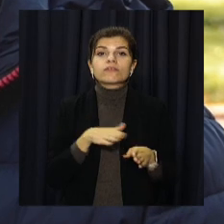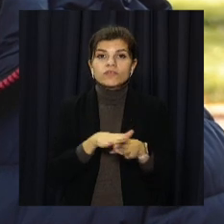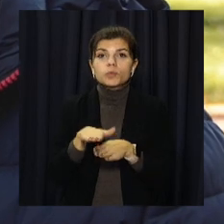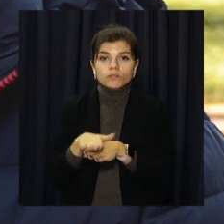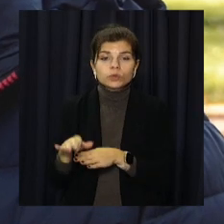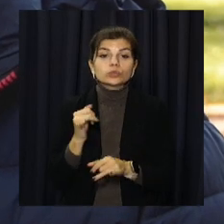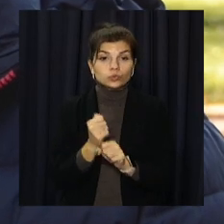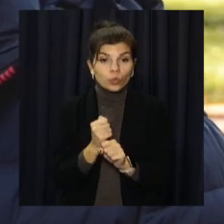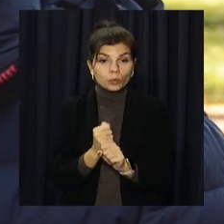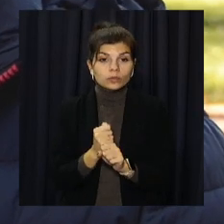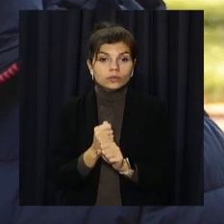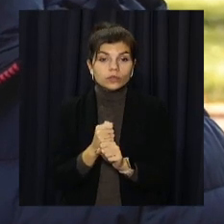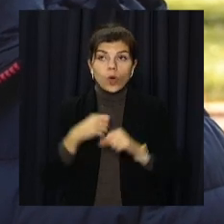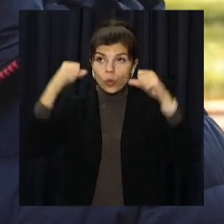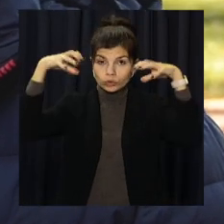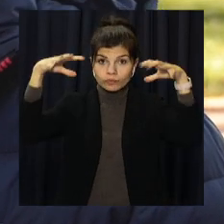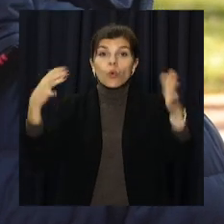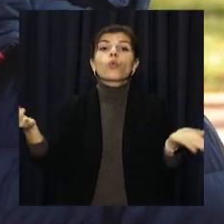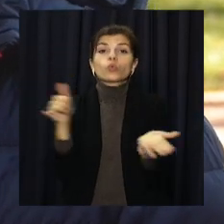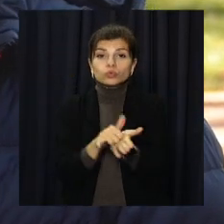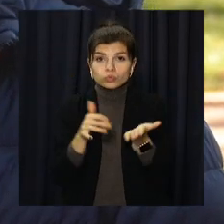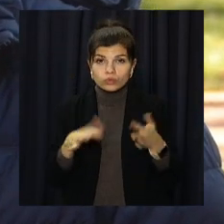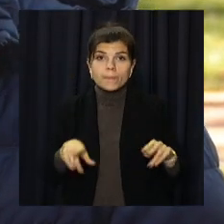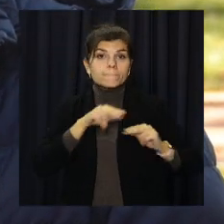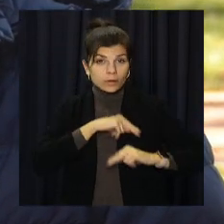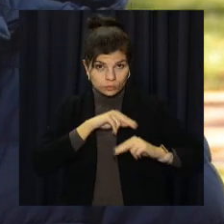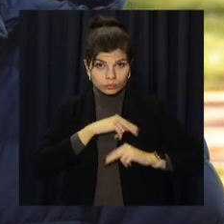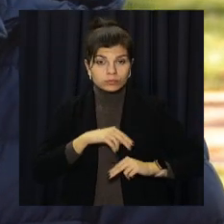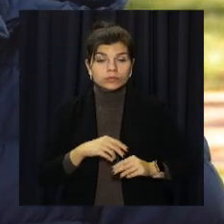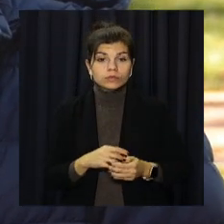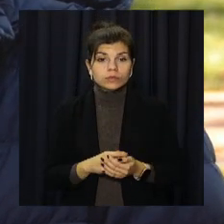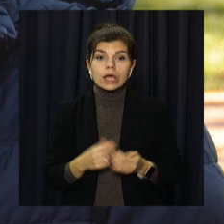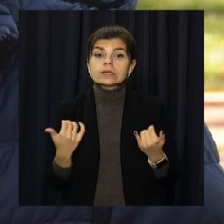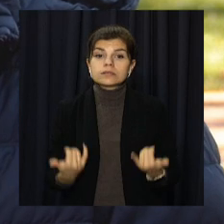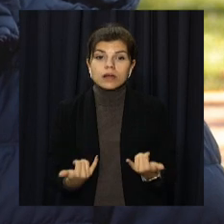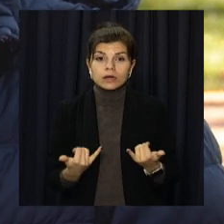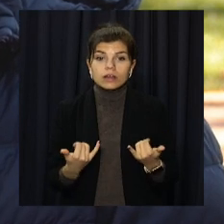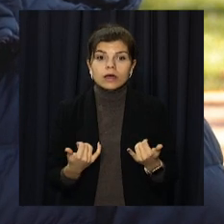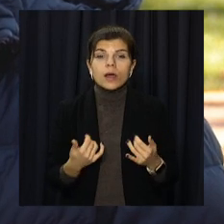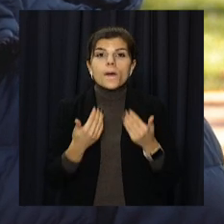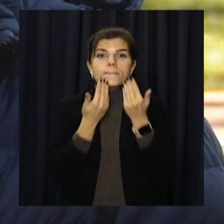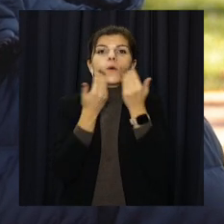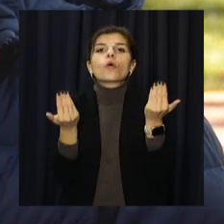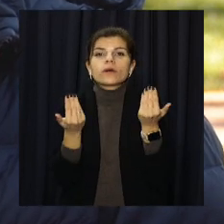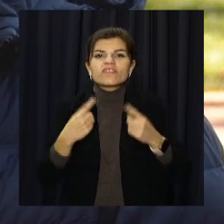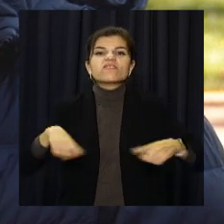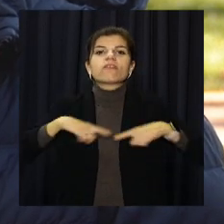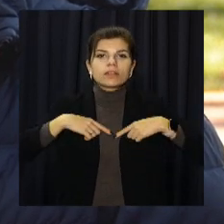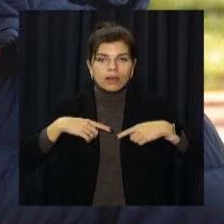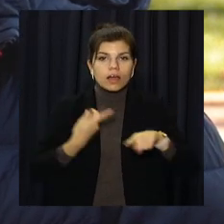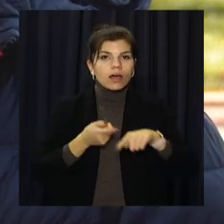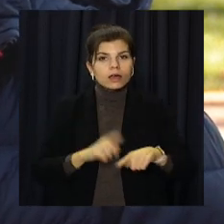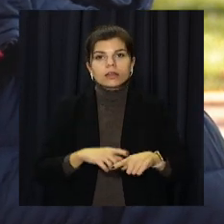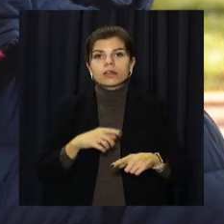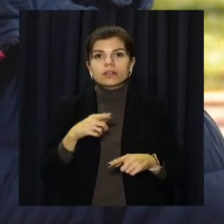алеї зроблено, освітлення встановлено, воно працює. Зараз фінальна стадія – це закінчення